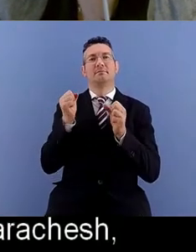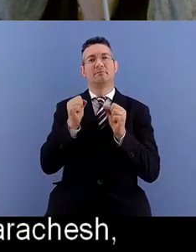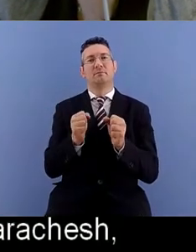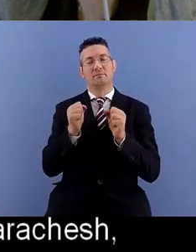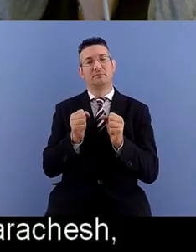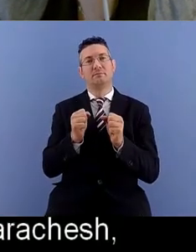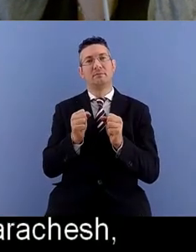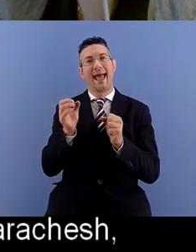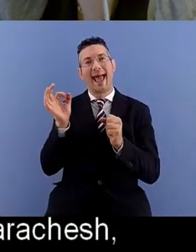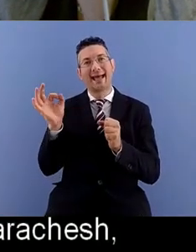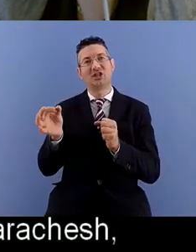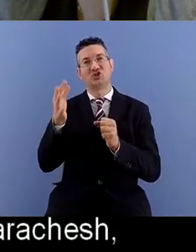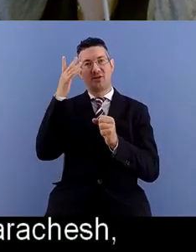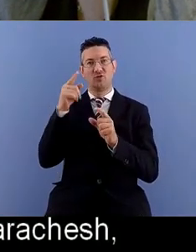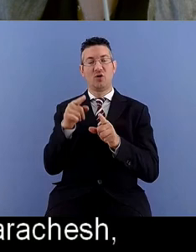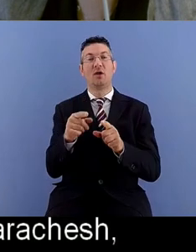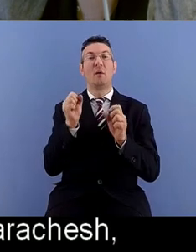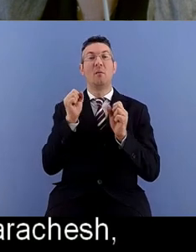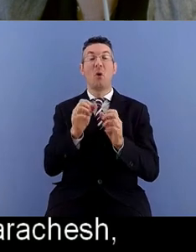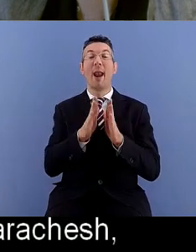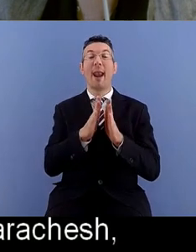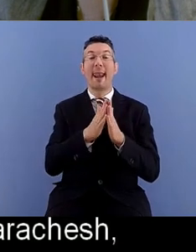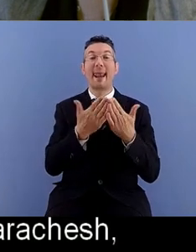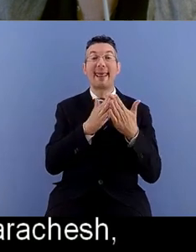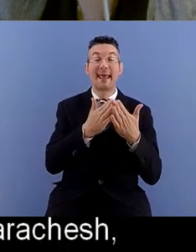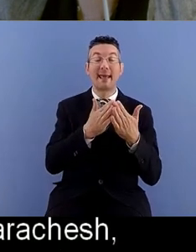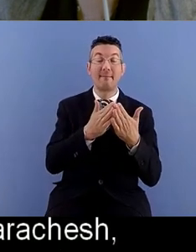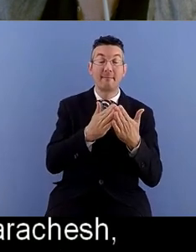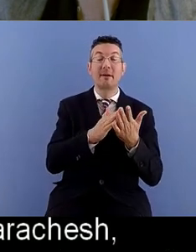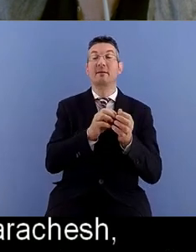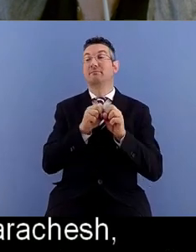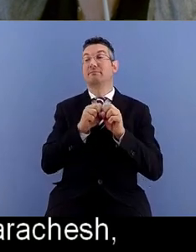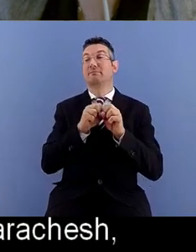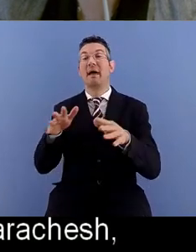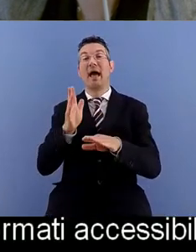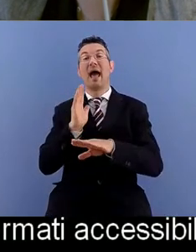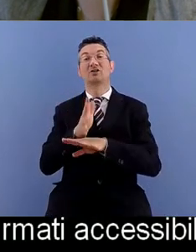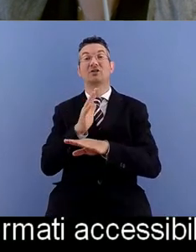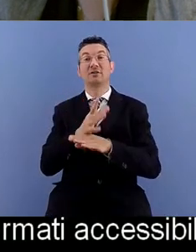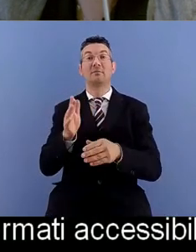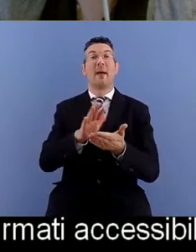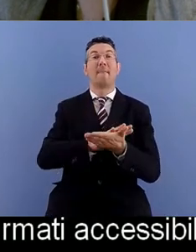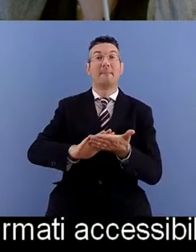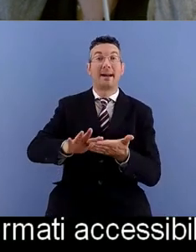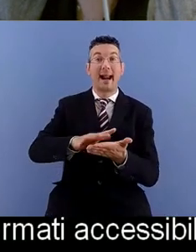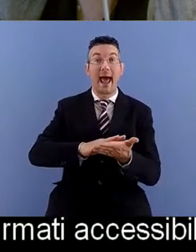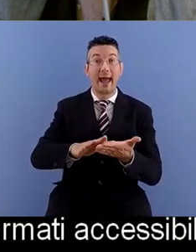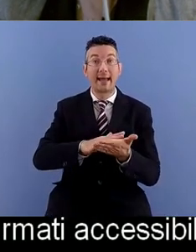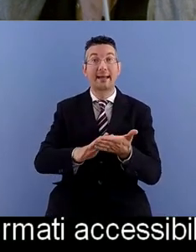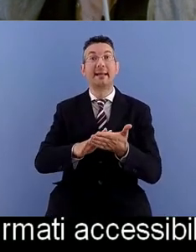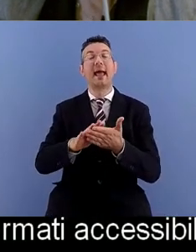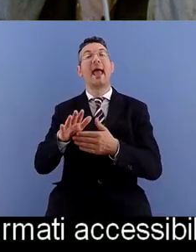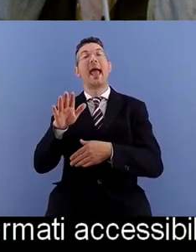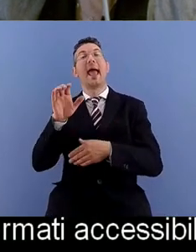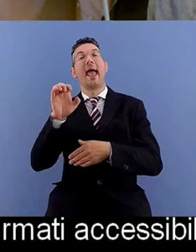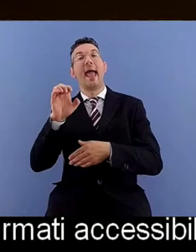distribuire libri in formati accessibili che possono essere braille ebook audiolibri eccetera